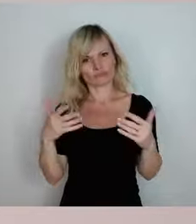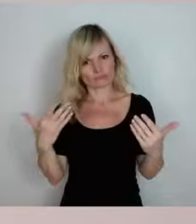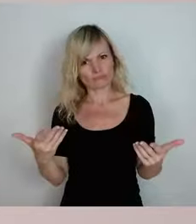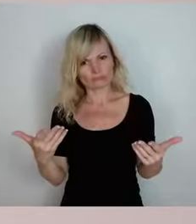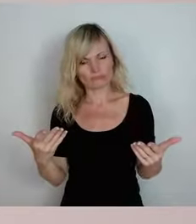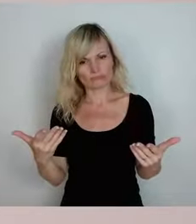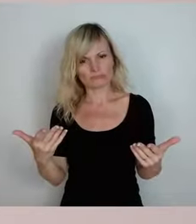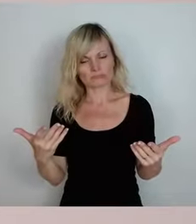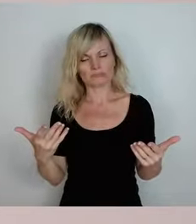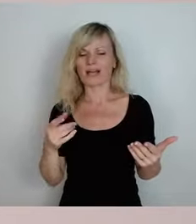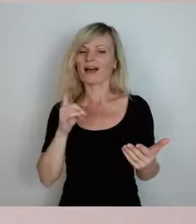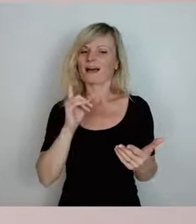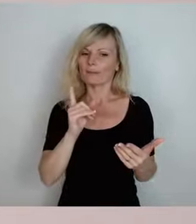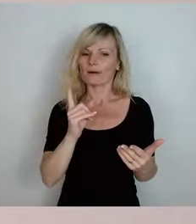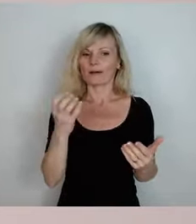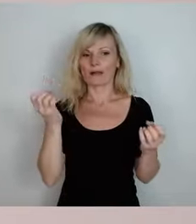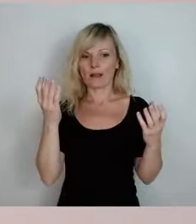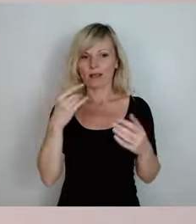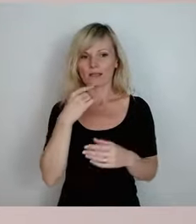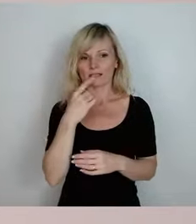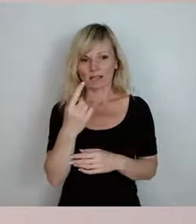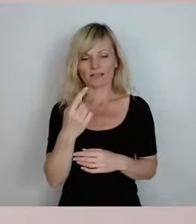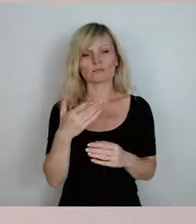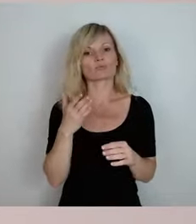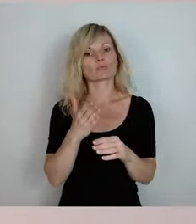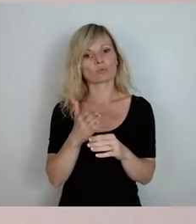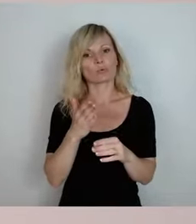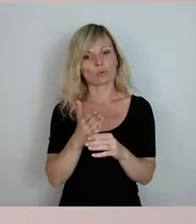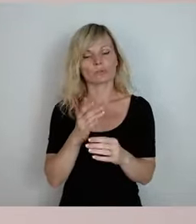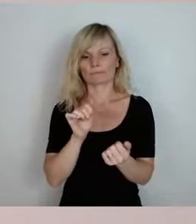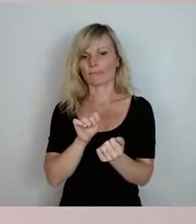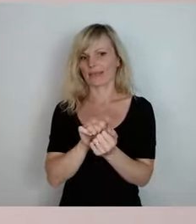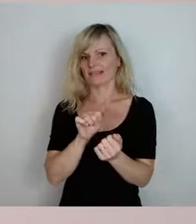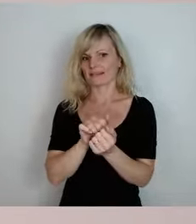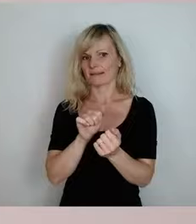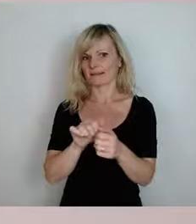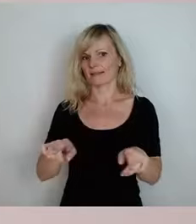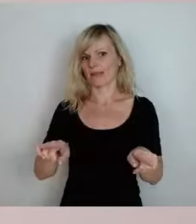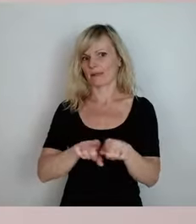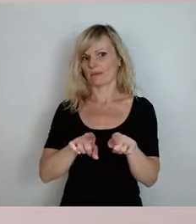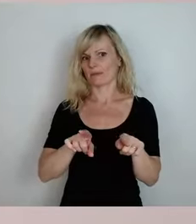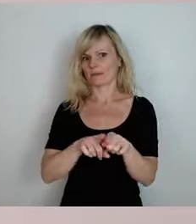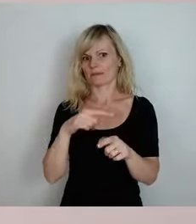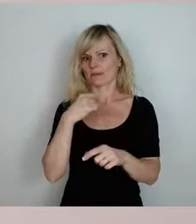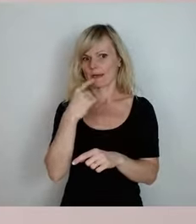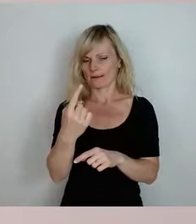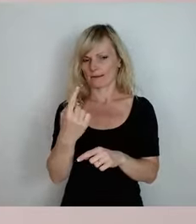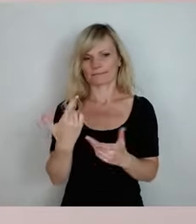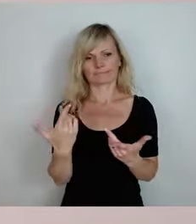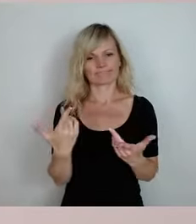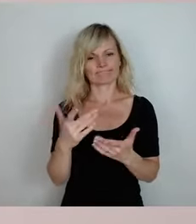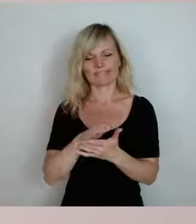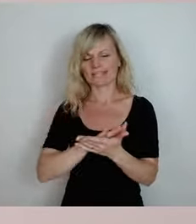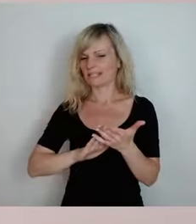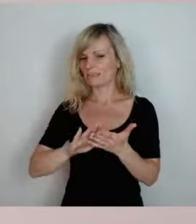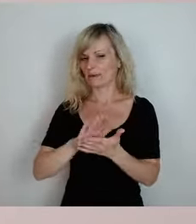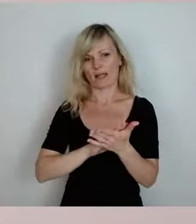Ich sage aber auch ganz klar, weil das ja auch in der Presse schon so rübergebracht worden ist, hat niemals von der Stadt